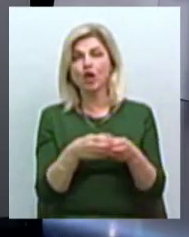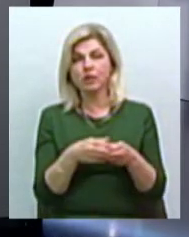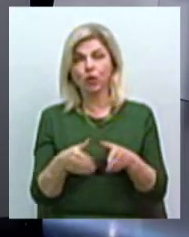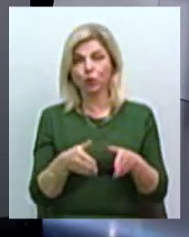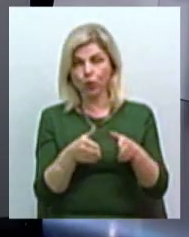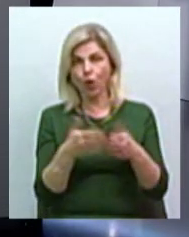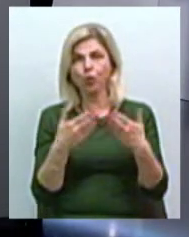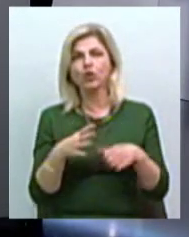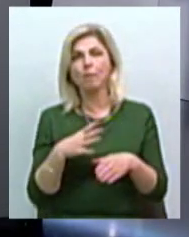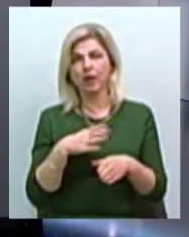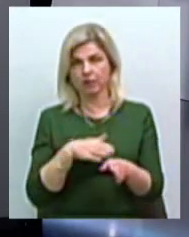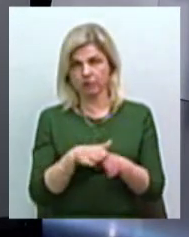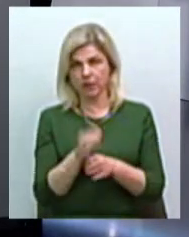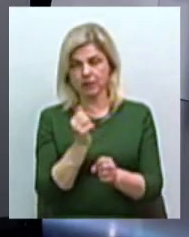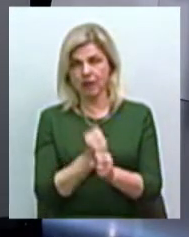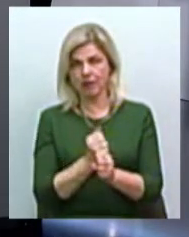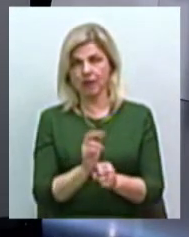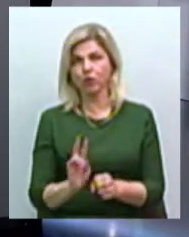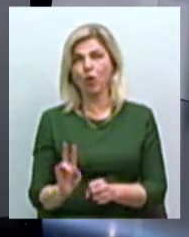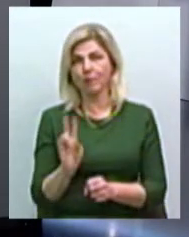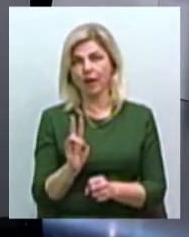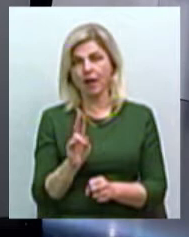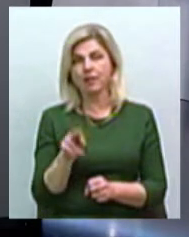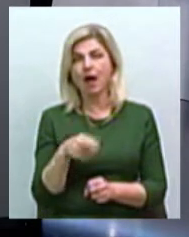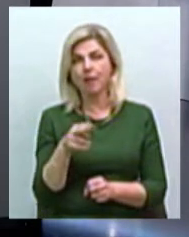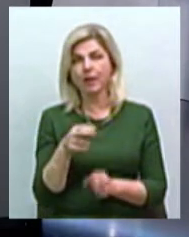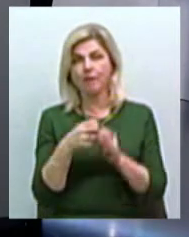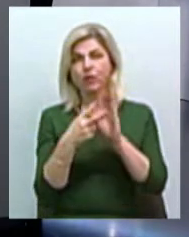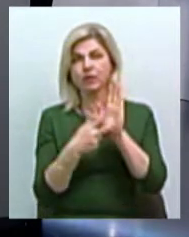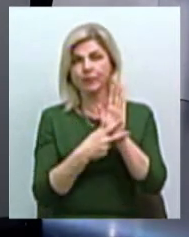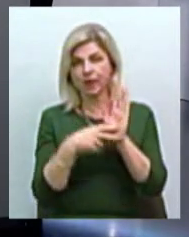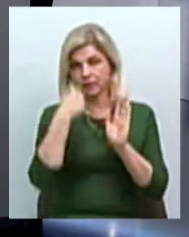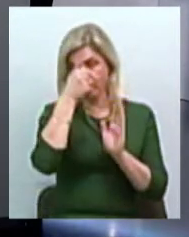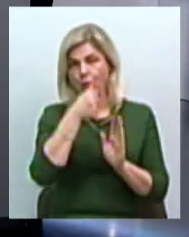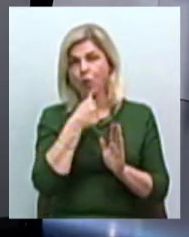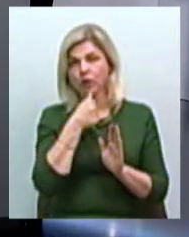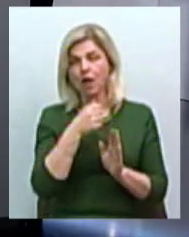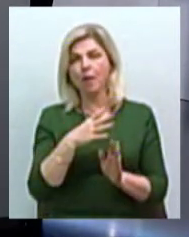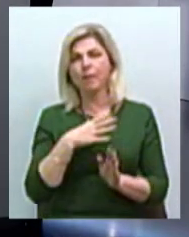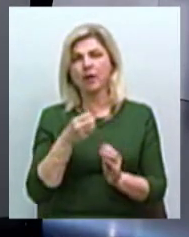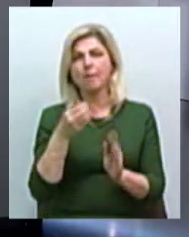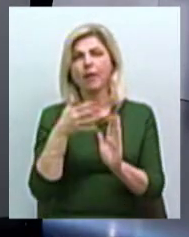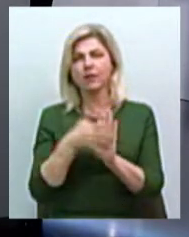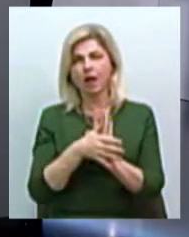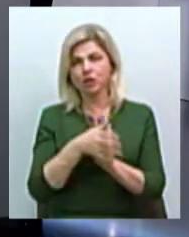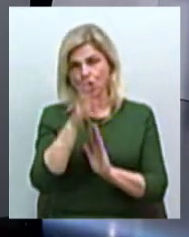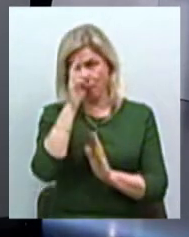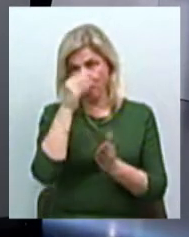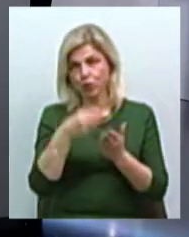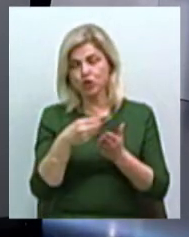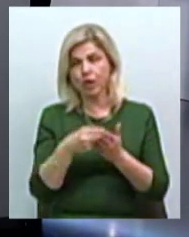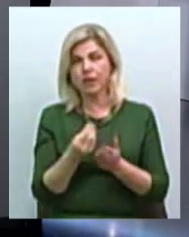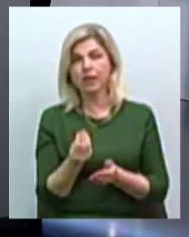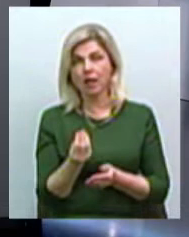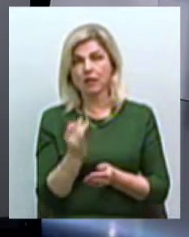Іменно в ноябрі, декабрі 2018 року були потрачені бюджетні средства і